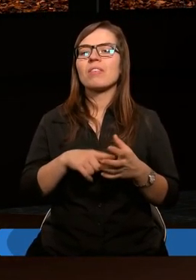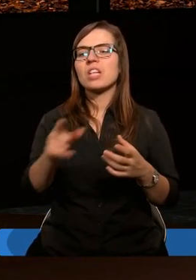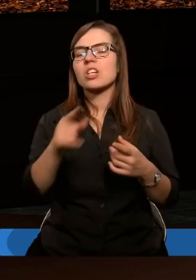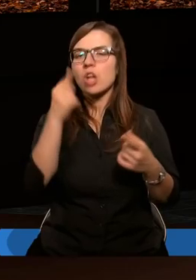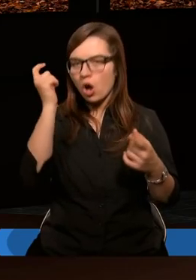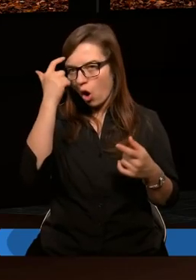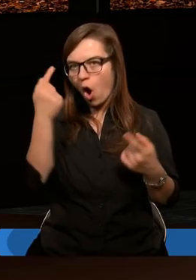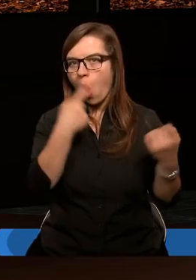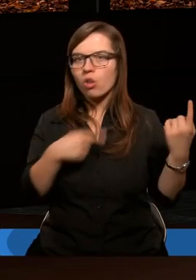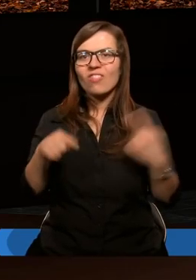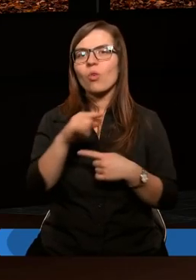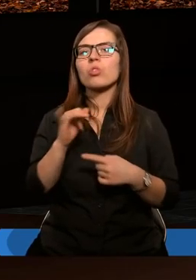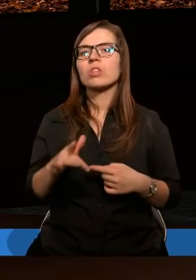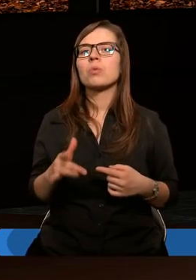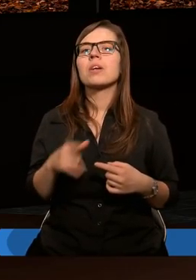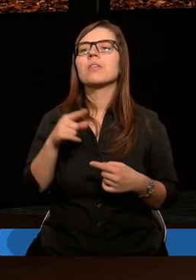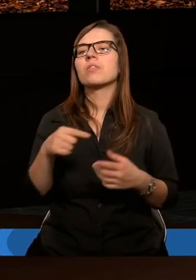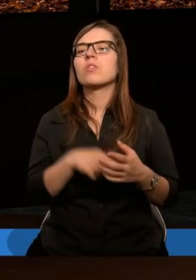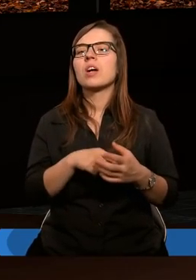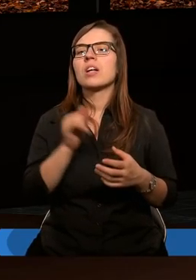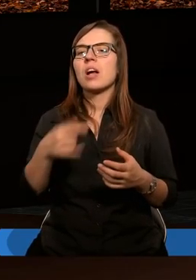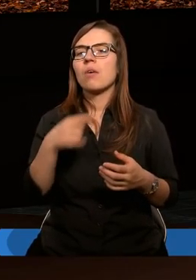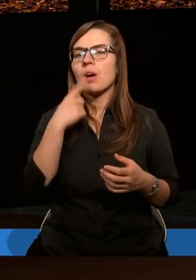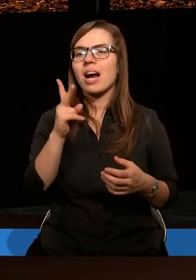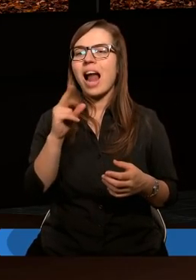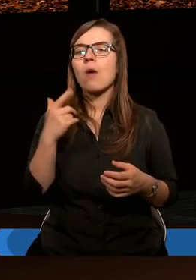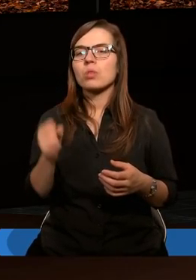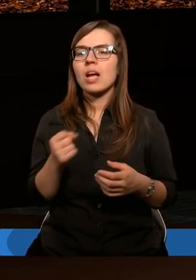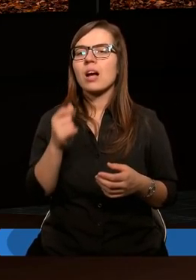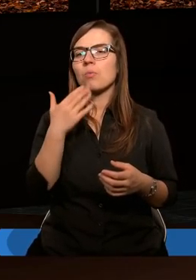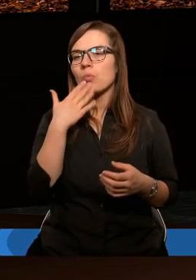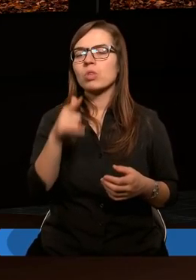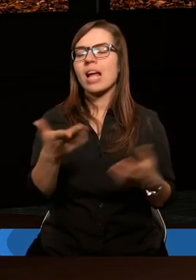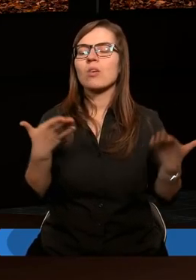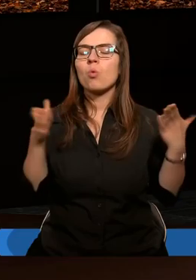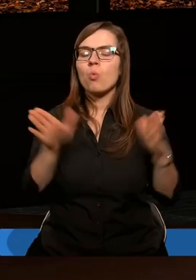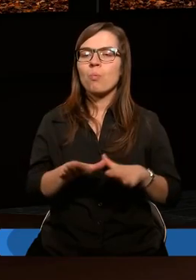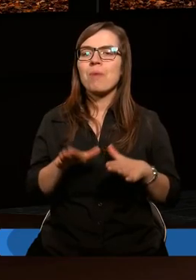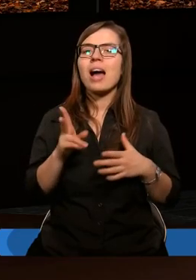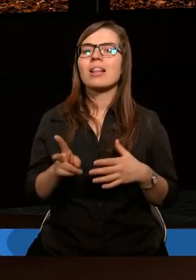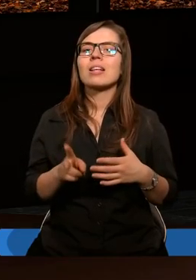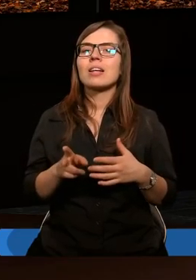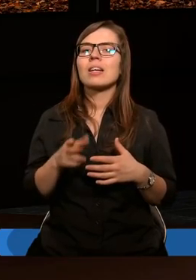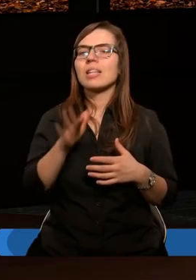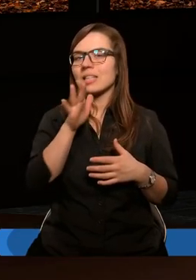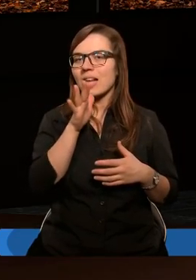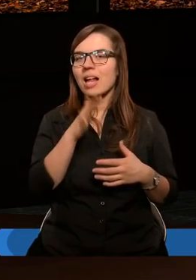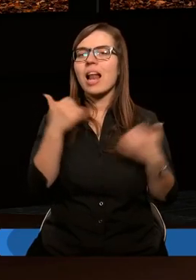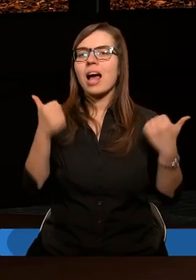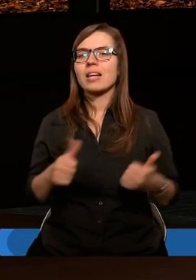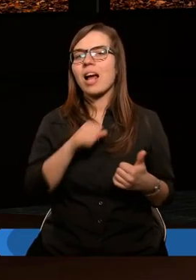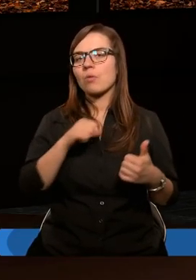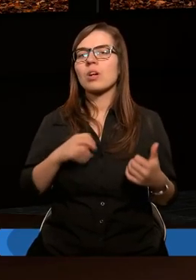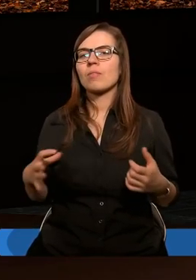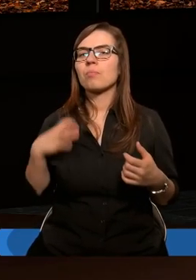odwróciły i tak jak właśnie mówiłaś Klaudia, że ten upadek Izraela